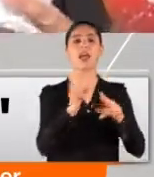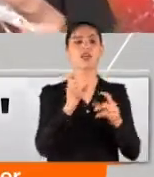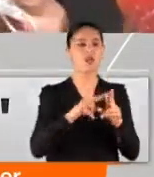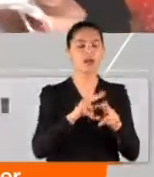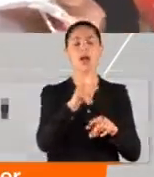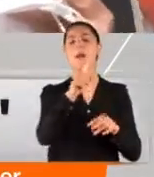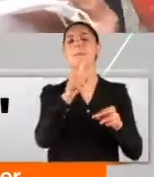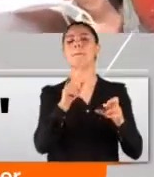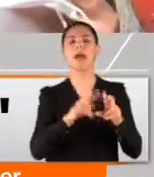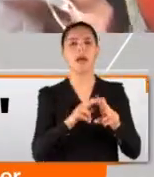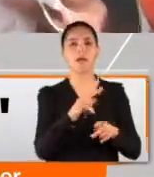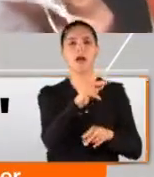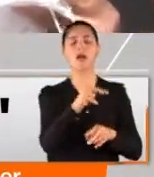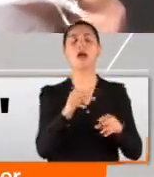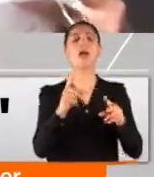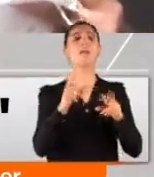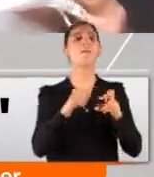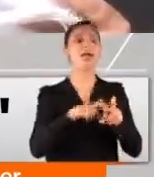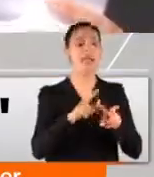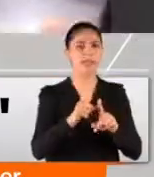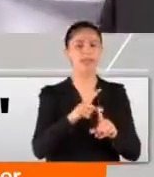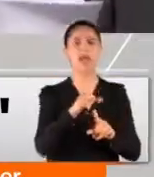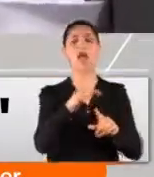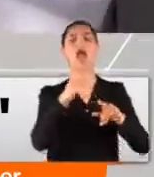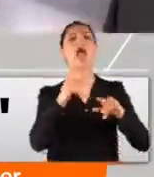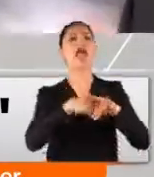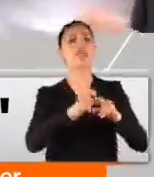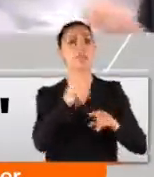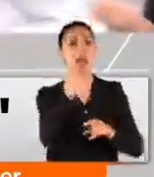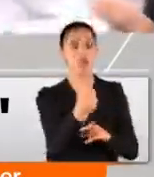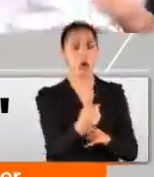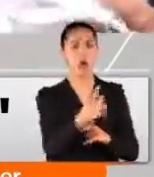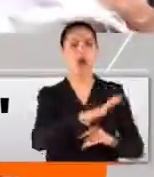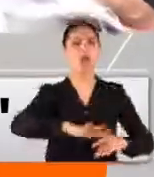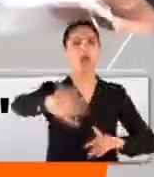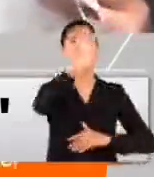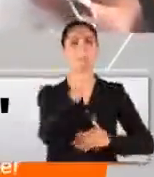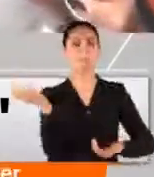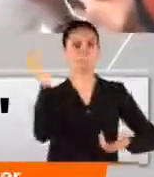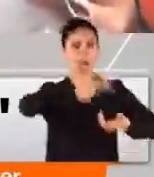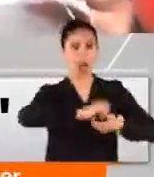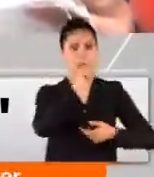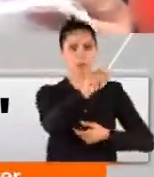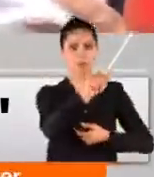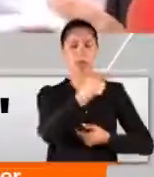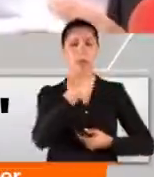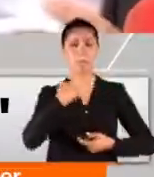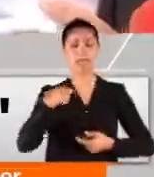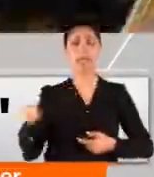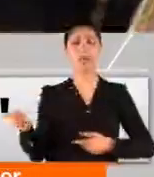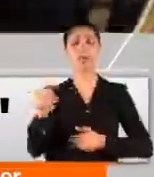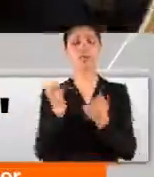PKK'sıyla, PYD'siyle, HDP'siyle hep birlikte benim Kürt